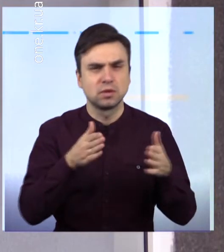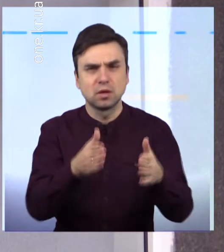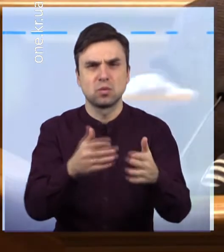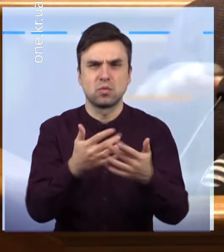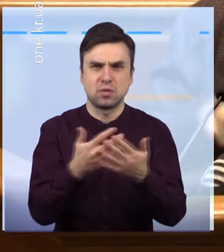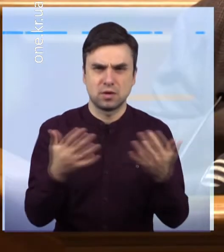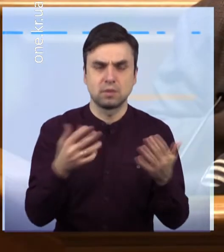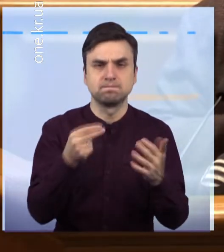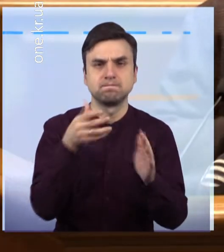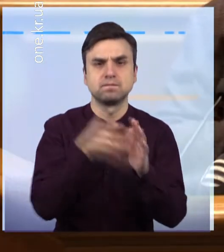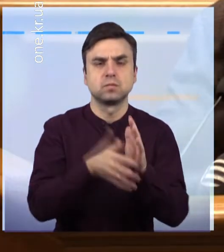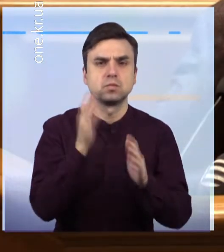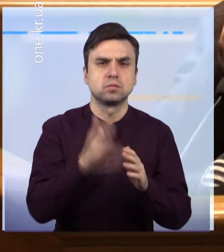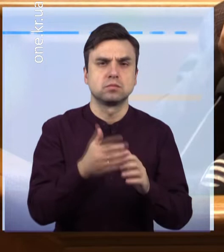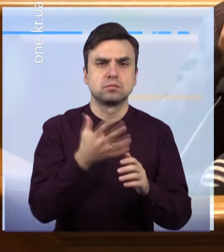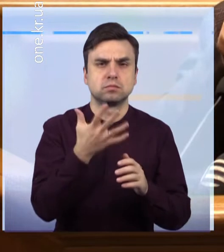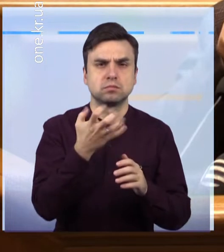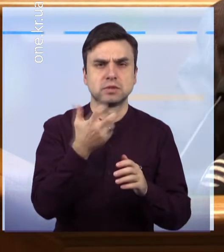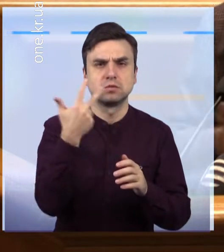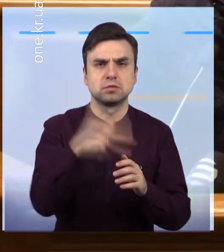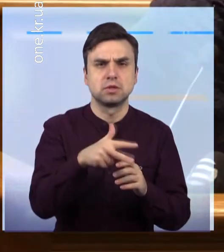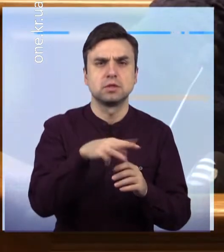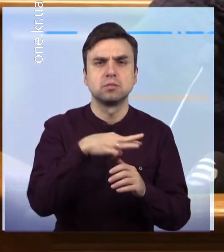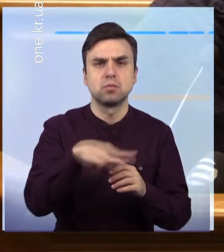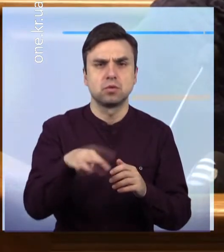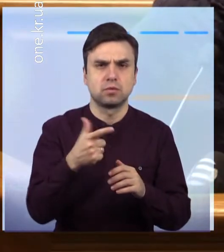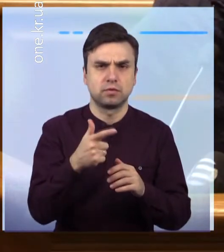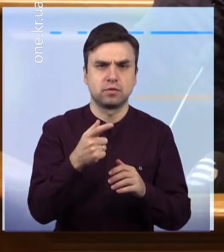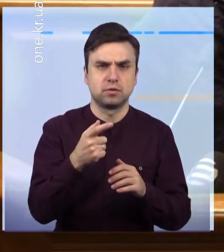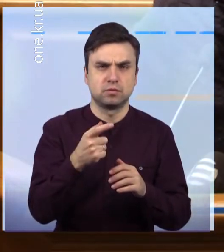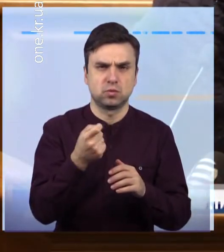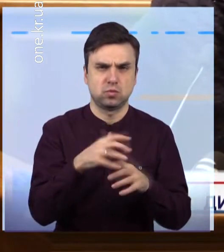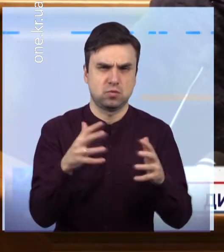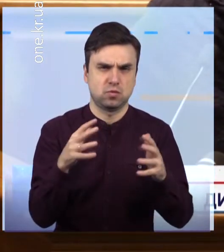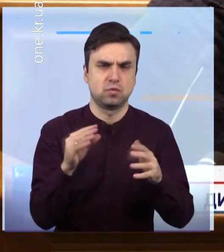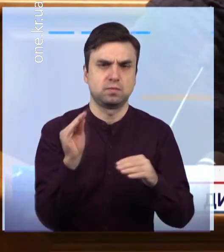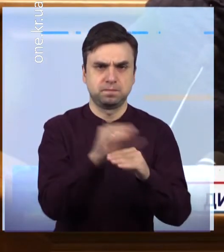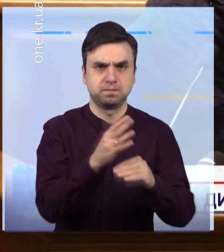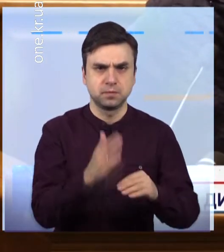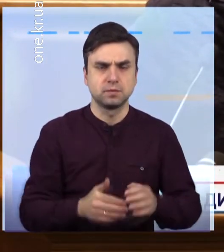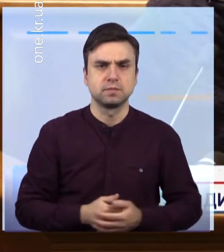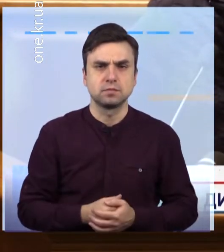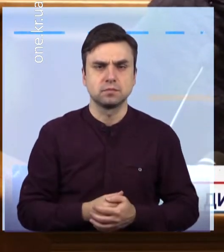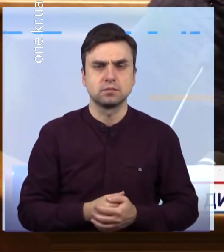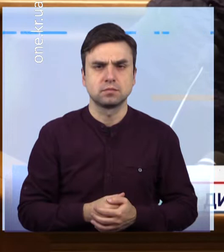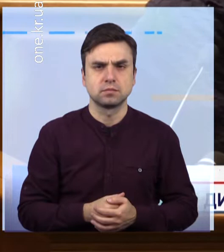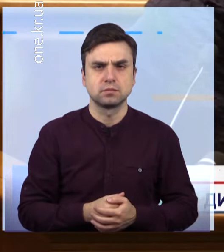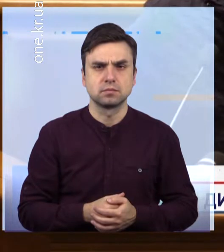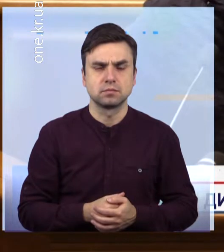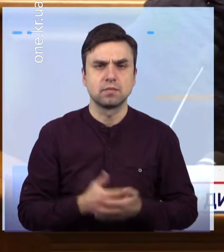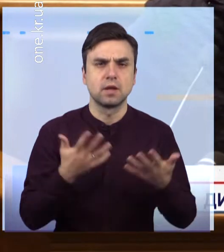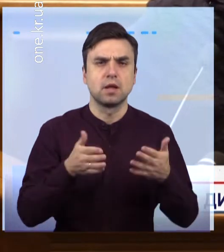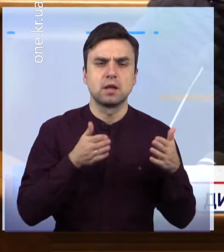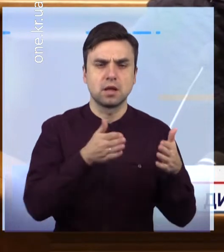більше 530 мільйонів гривень На дороги пропонується виділити 533